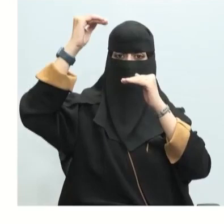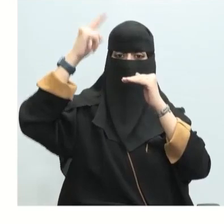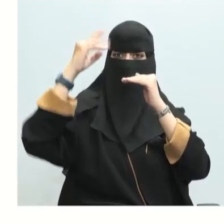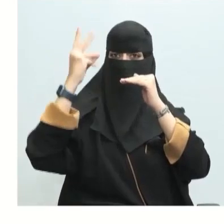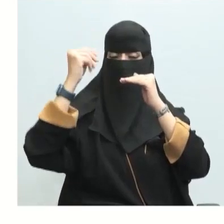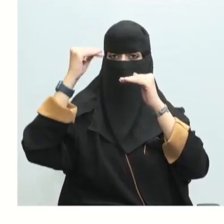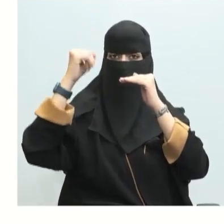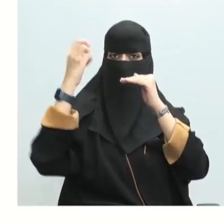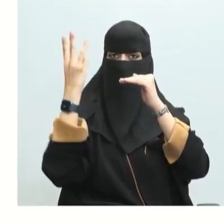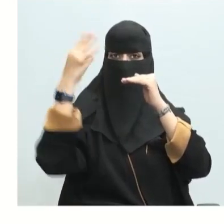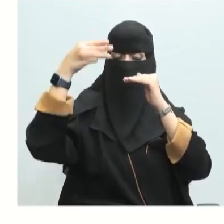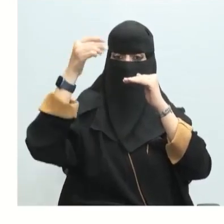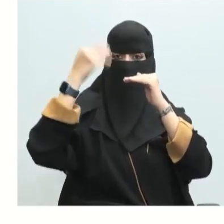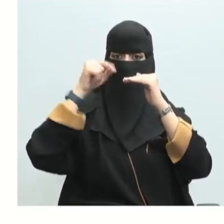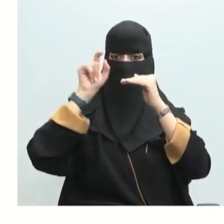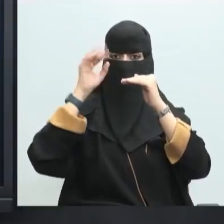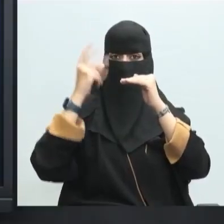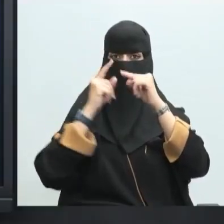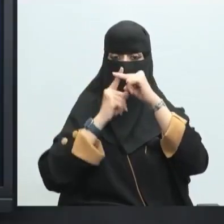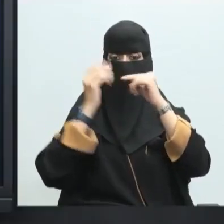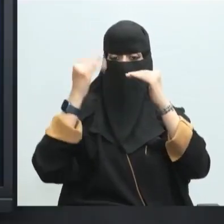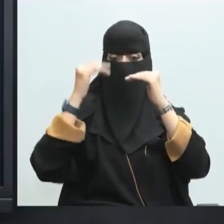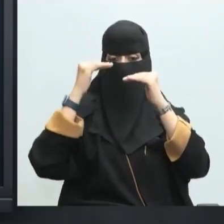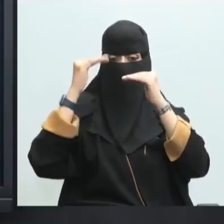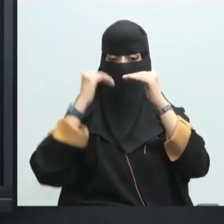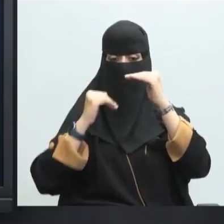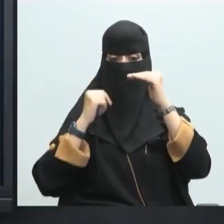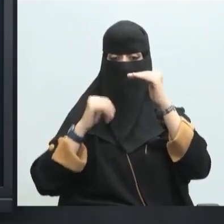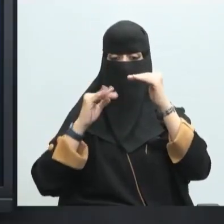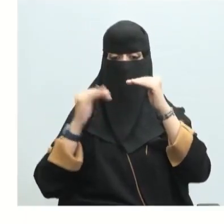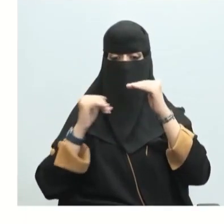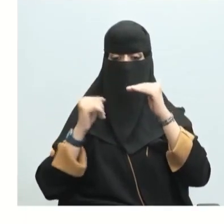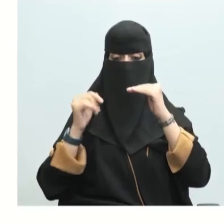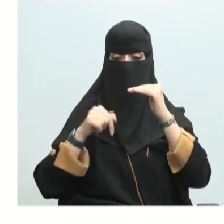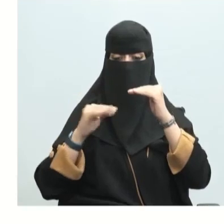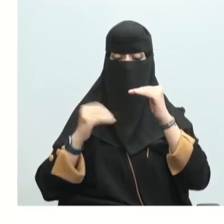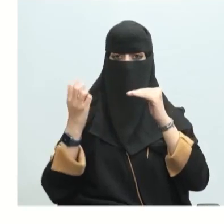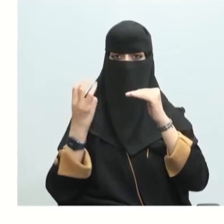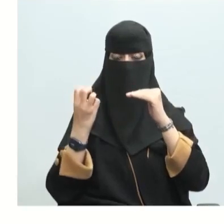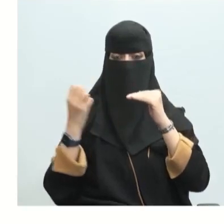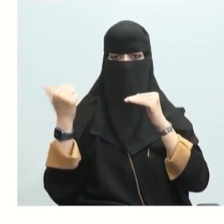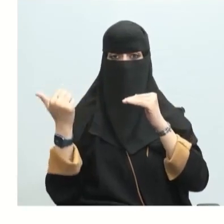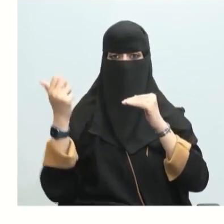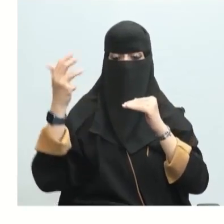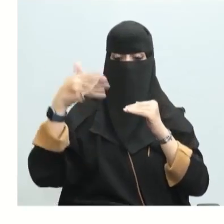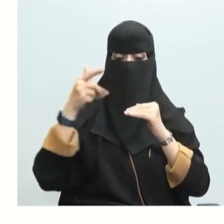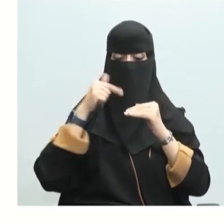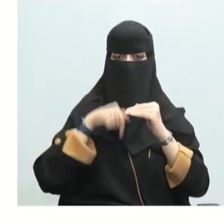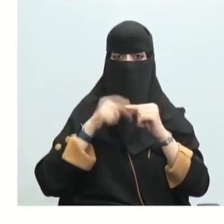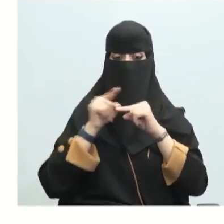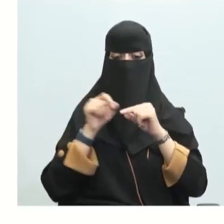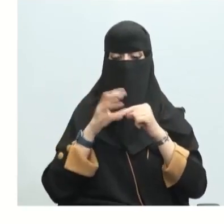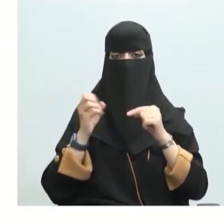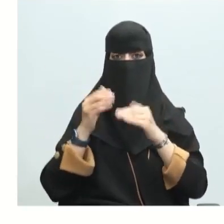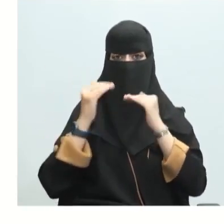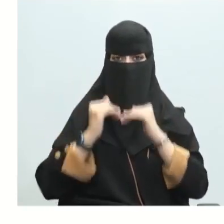كم القيمة 33 لأنها بالإشارة الموجبة أنزل من الصفر ستكون سالب 396 فهي ستكون